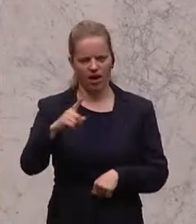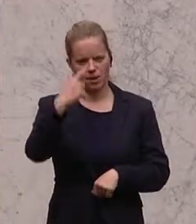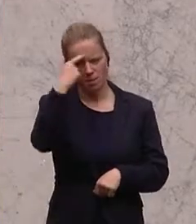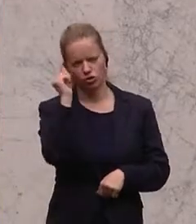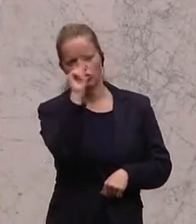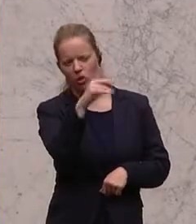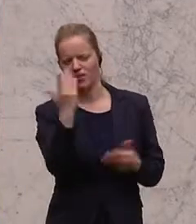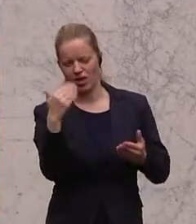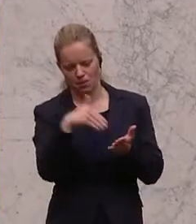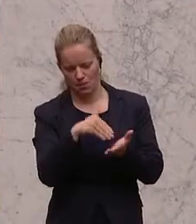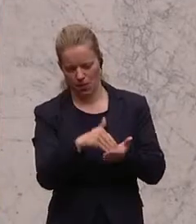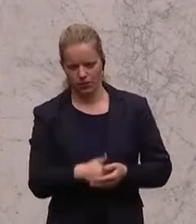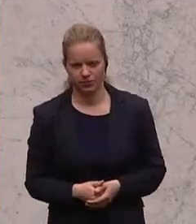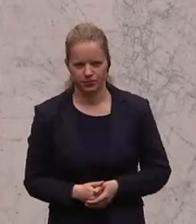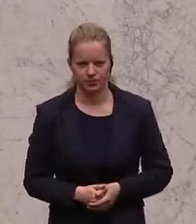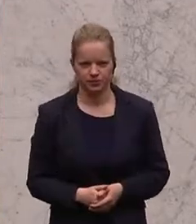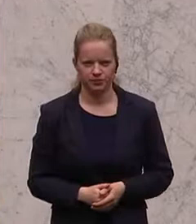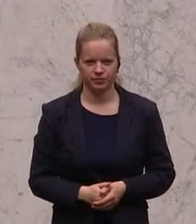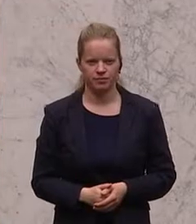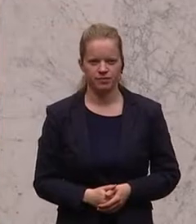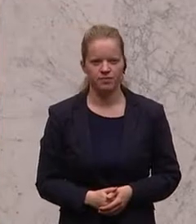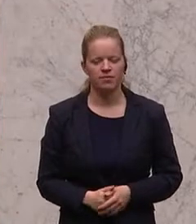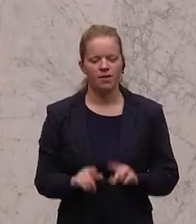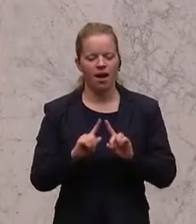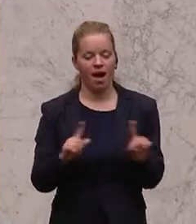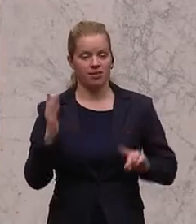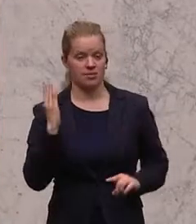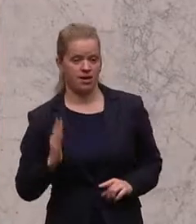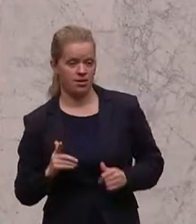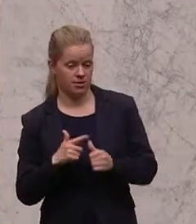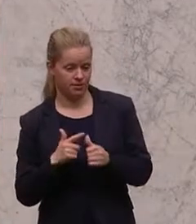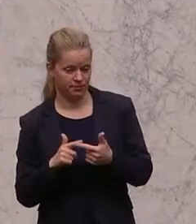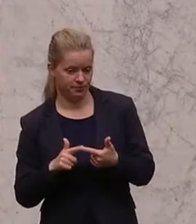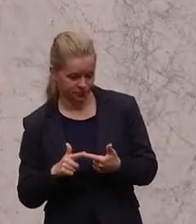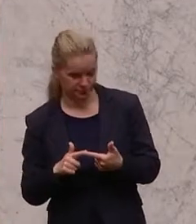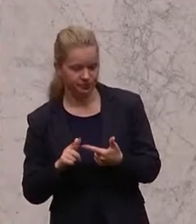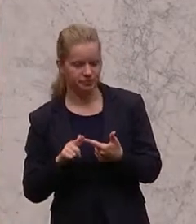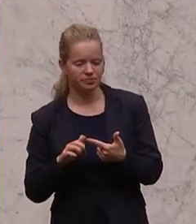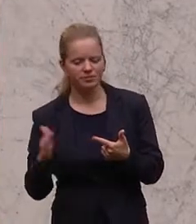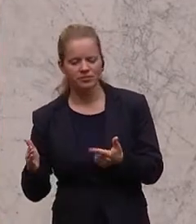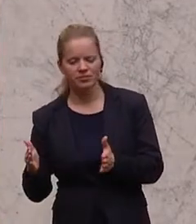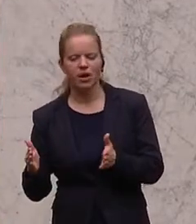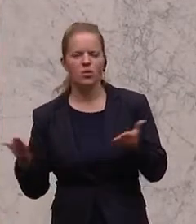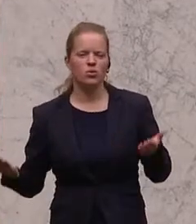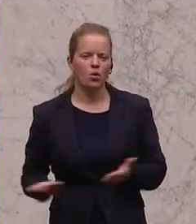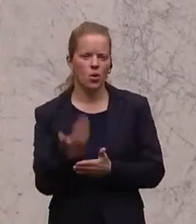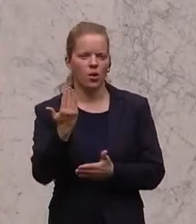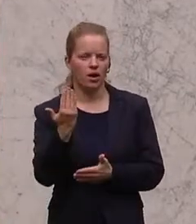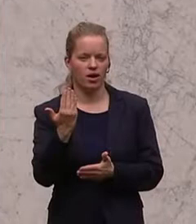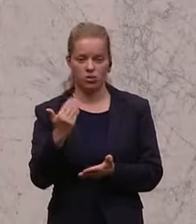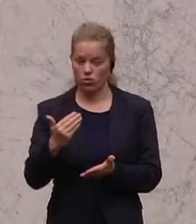bewegt. Und auf der anderen Seite der neue, doch nicht